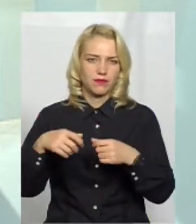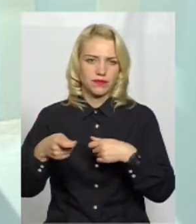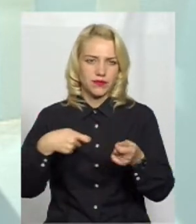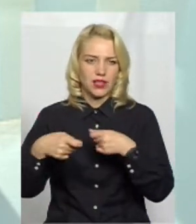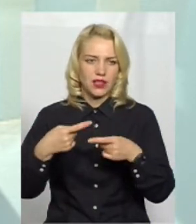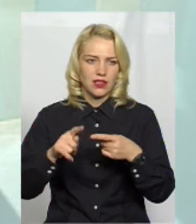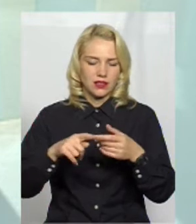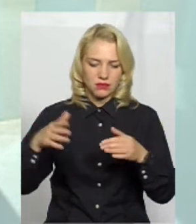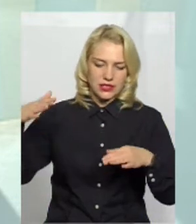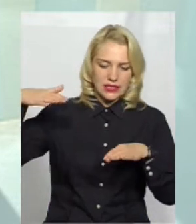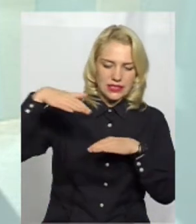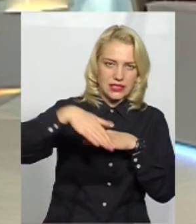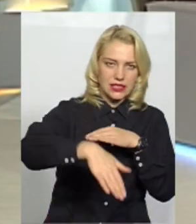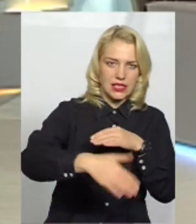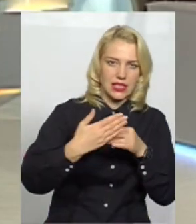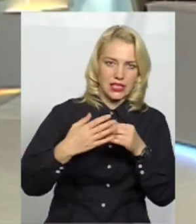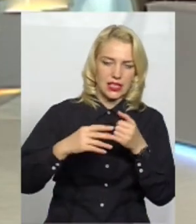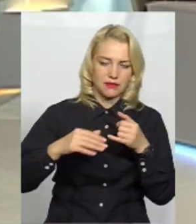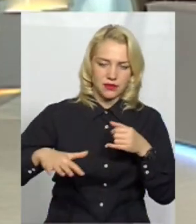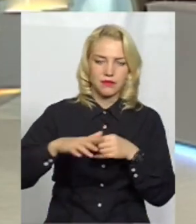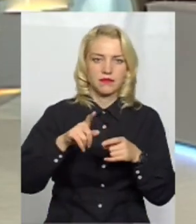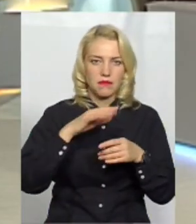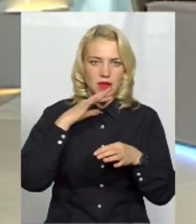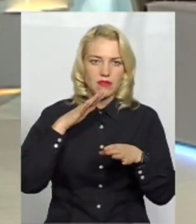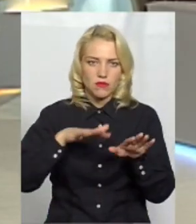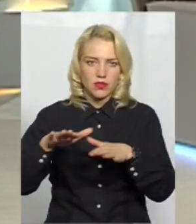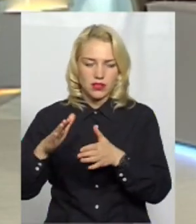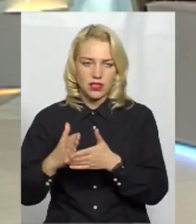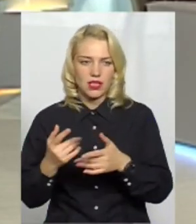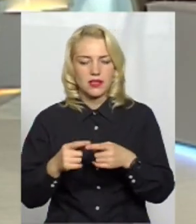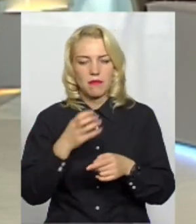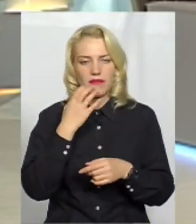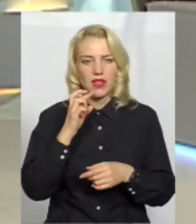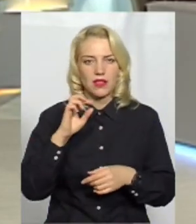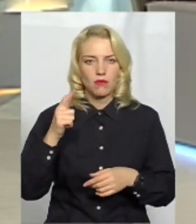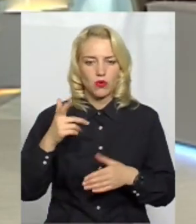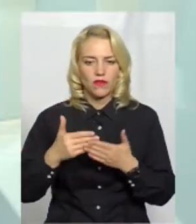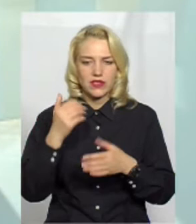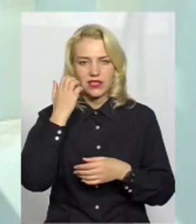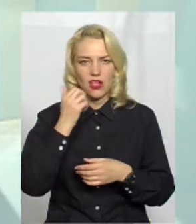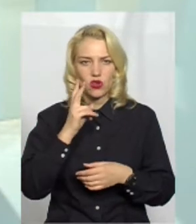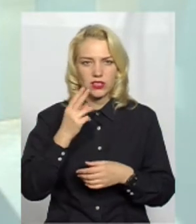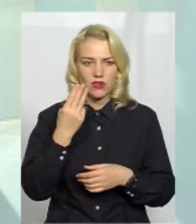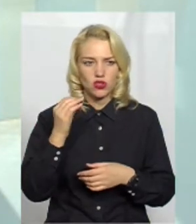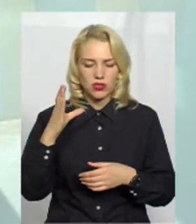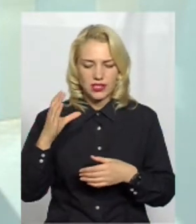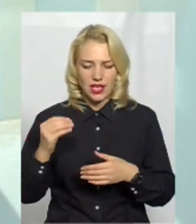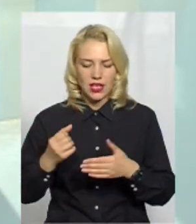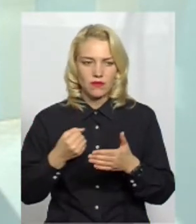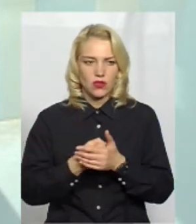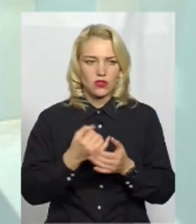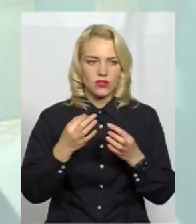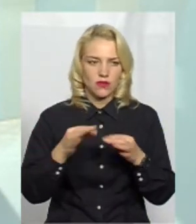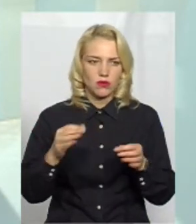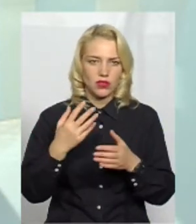схил, і далі. І таких ділянок досить багато. Ще одну на Південному Бузі, це від Старокостянтинського шосе до Свободи відвели. Там